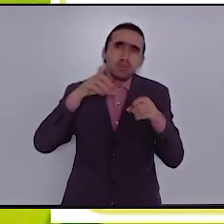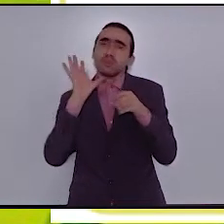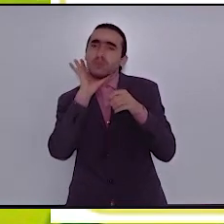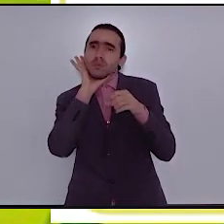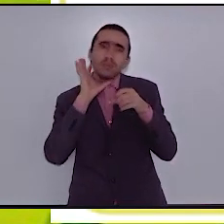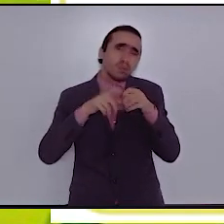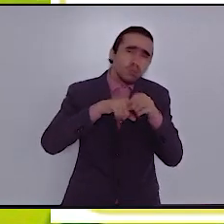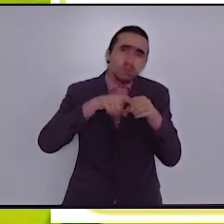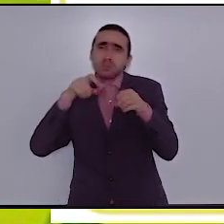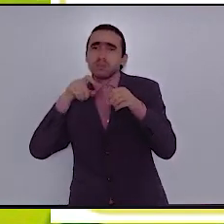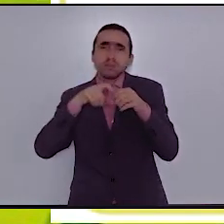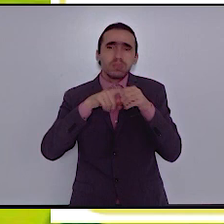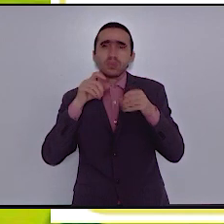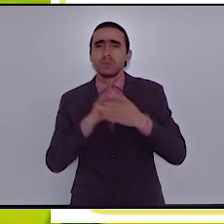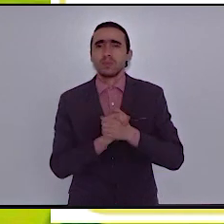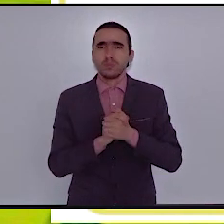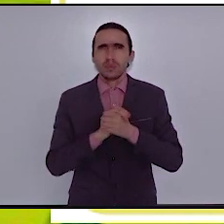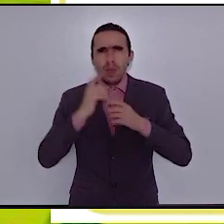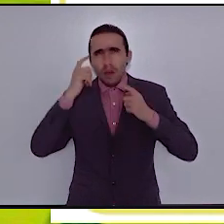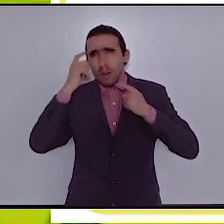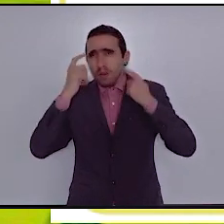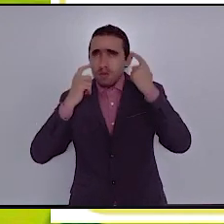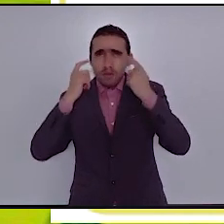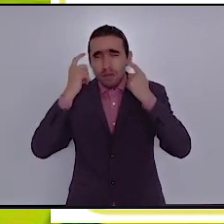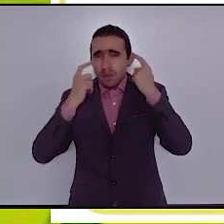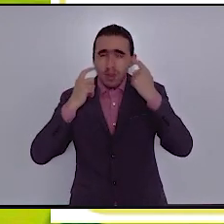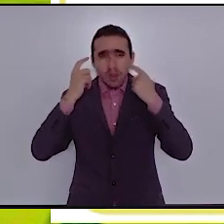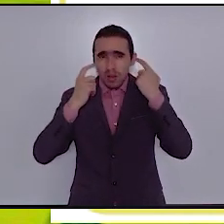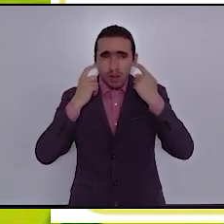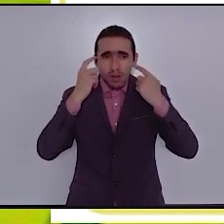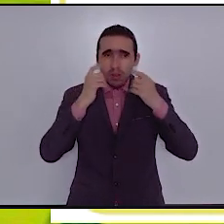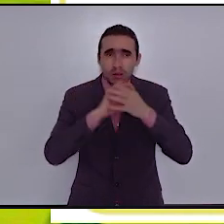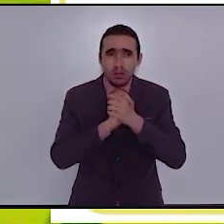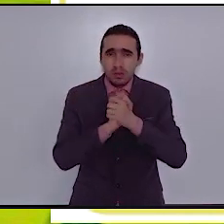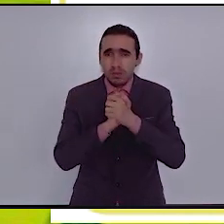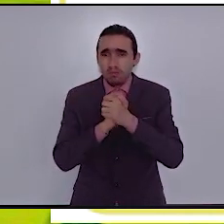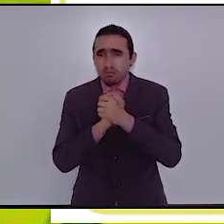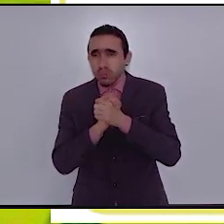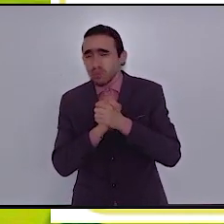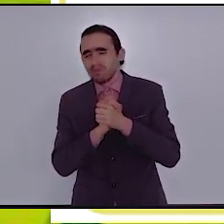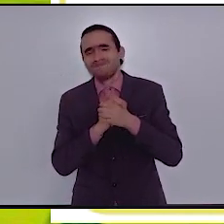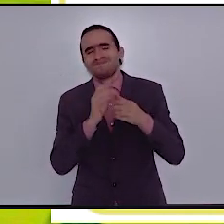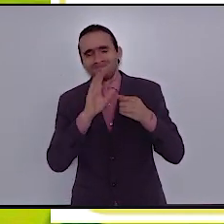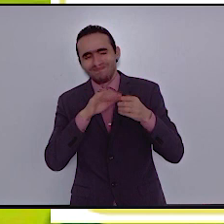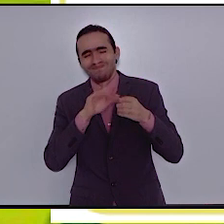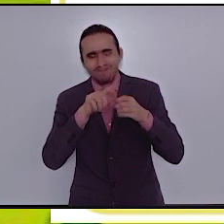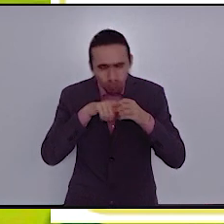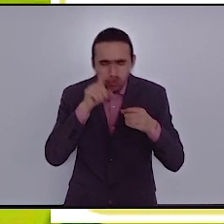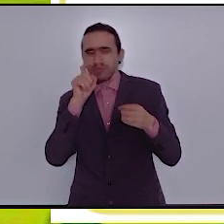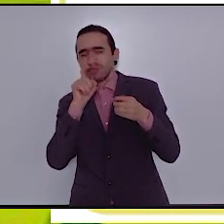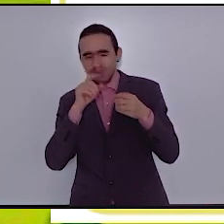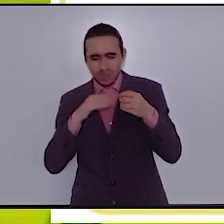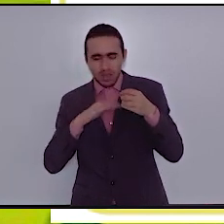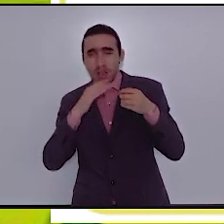فكر الغراب ثم بدأ يحمل الحصى الصغيرة بمنقاره